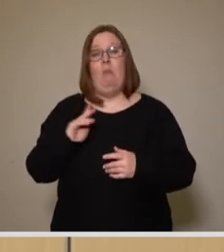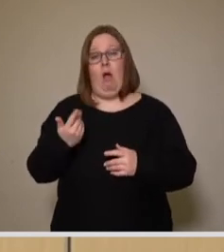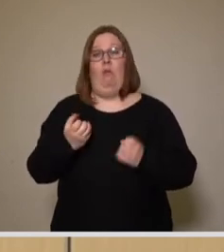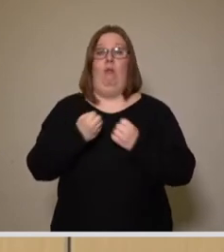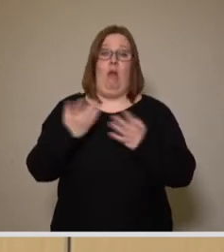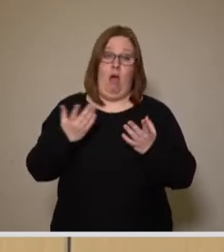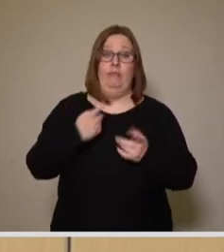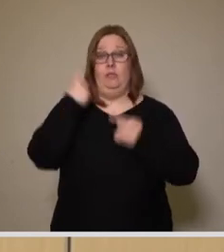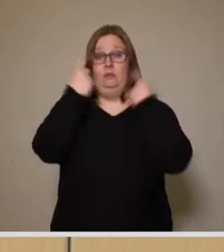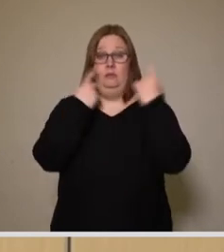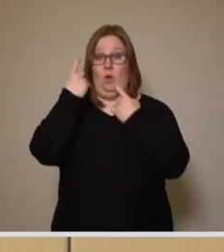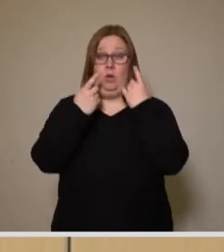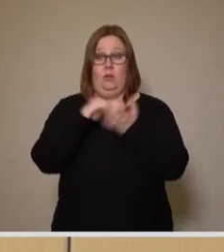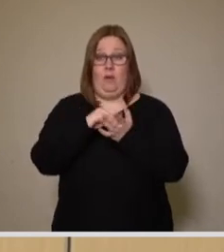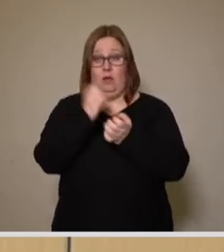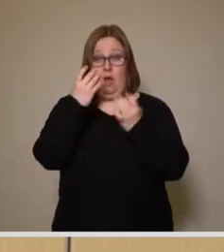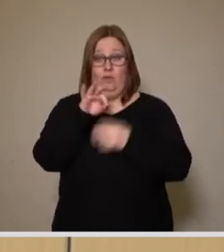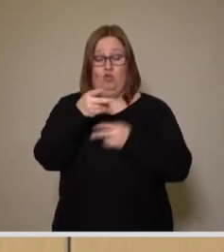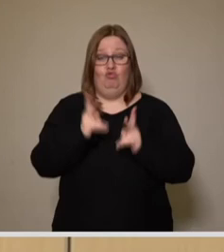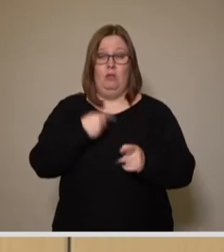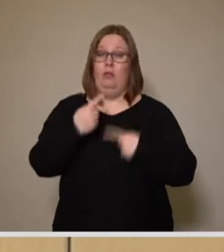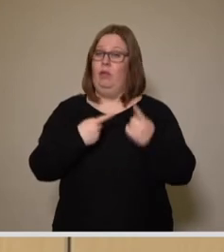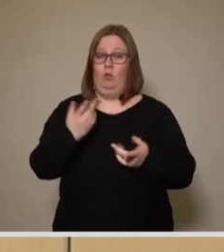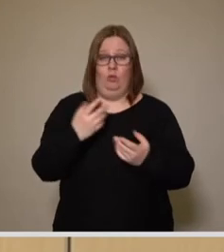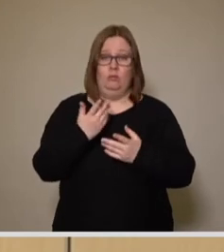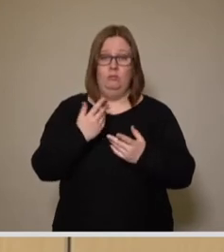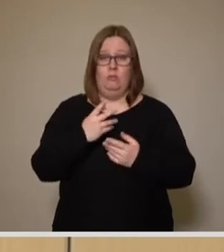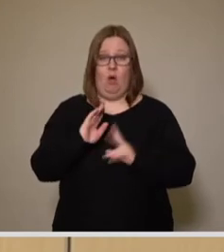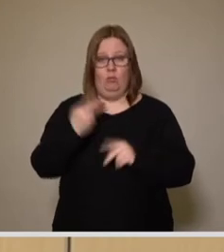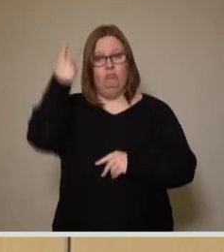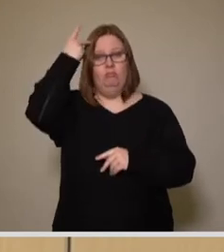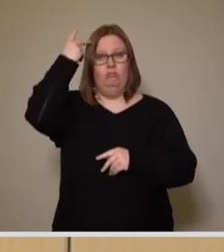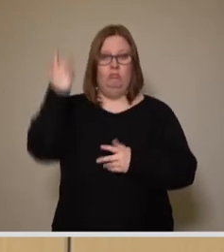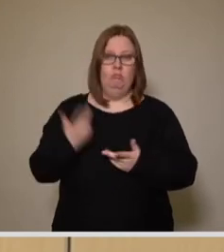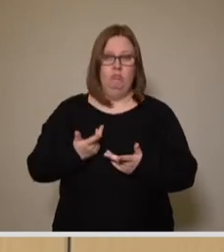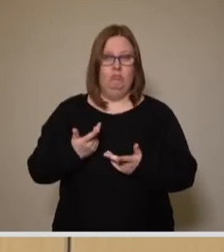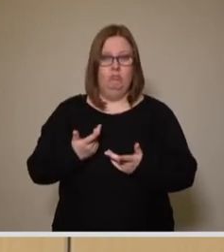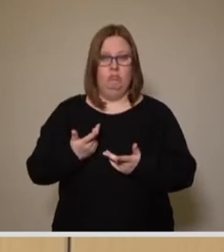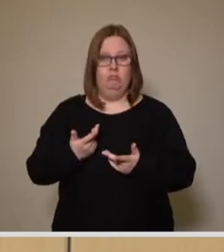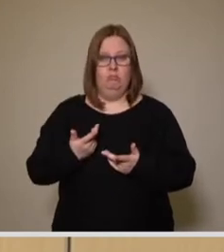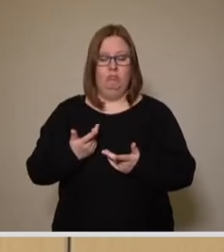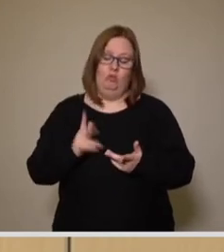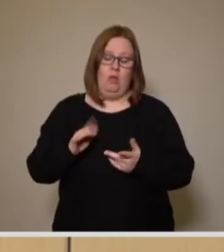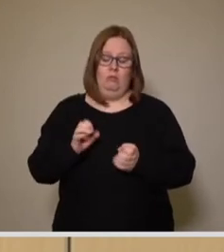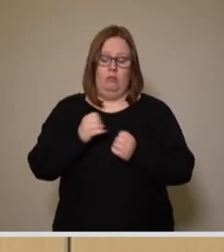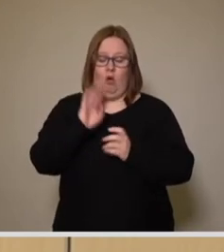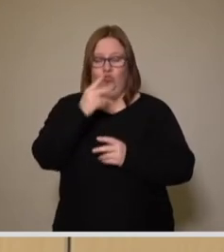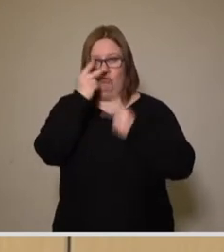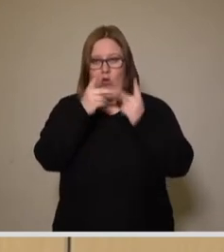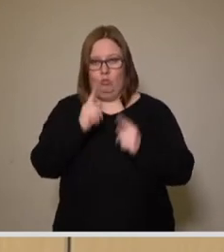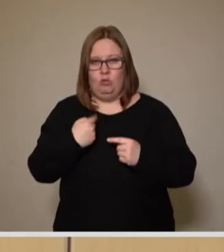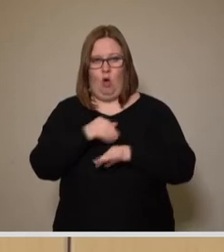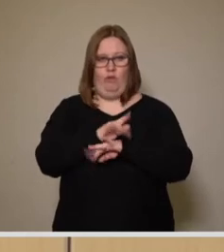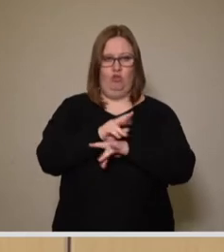das natürlich mit großer Sorge auch für die Stadtentwicklung im Auge und müssen ja auch vielfältig